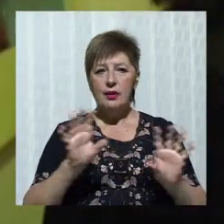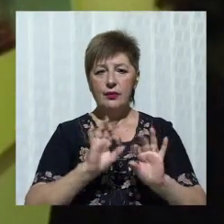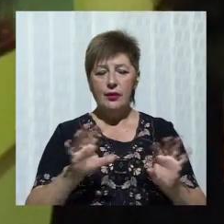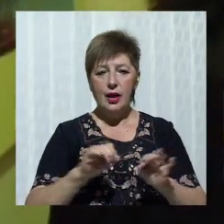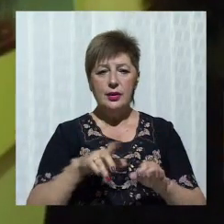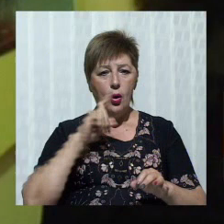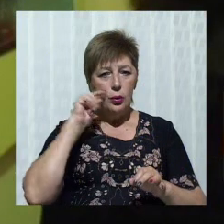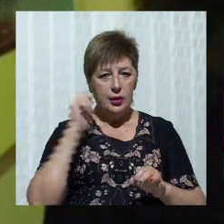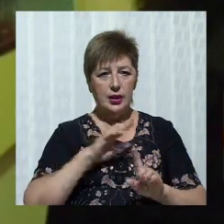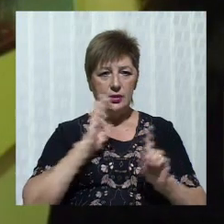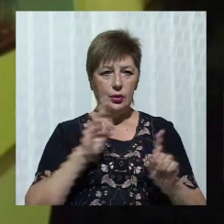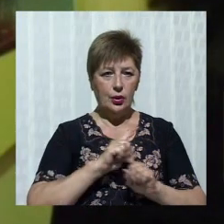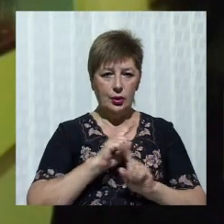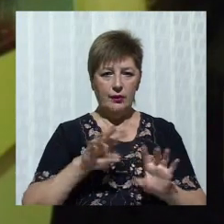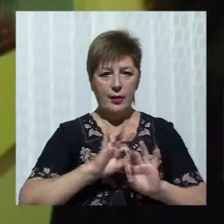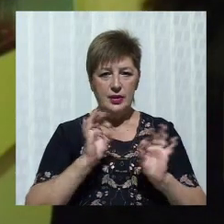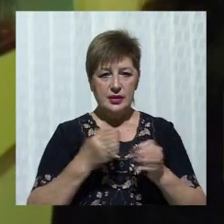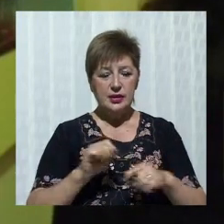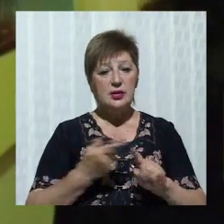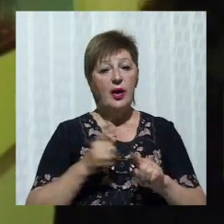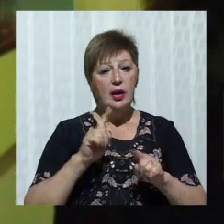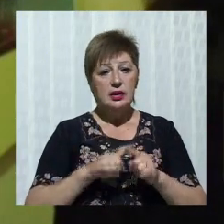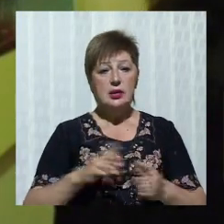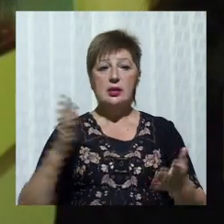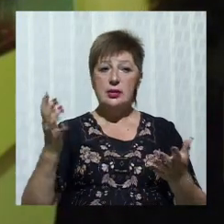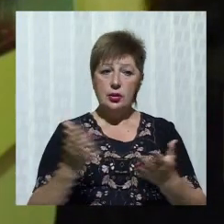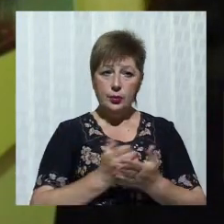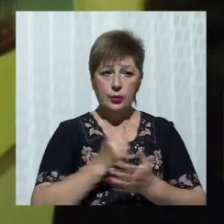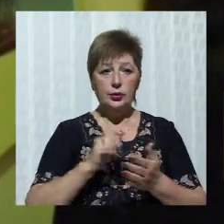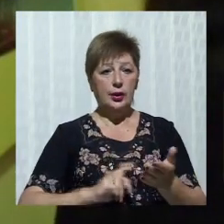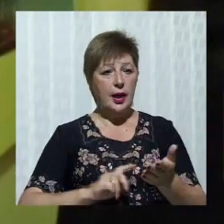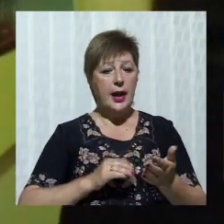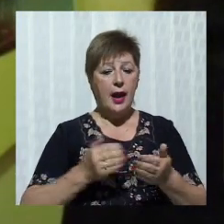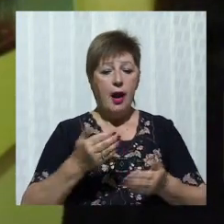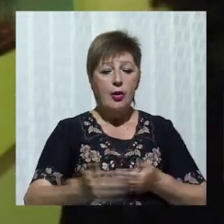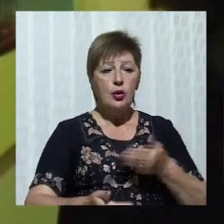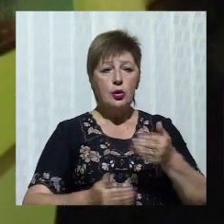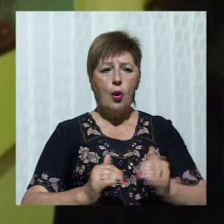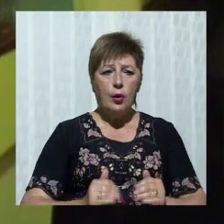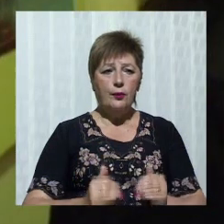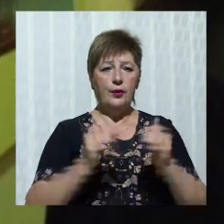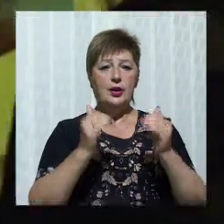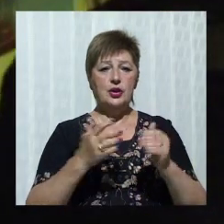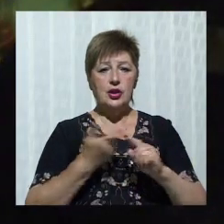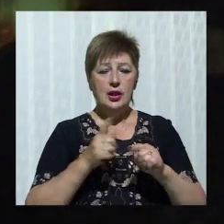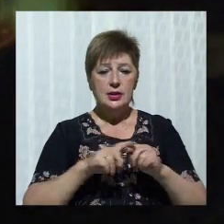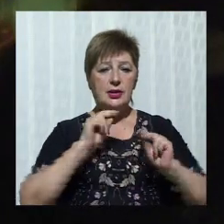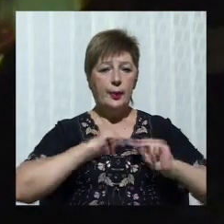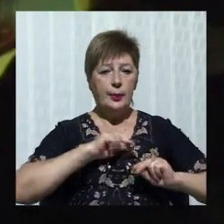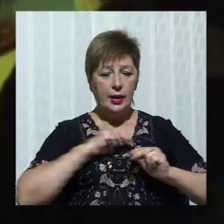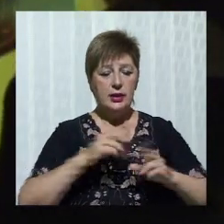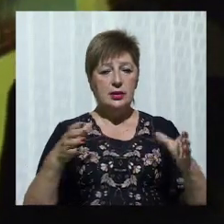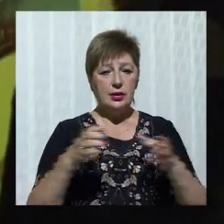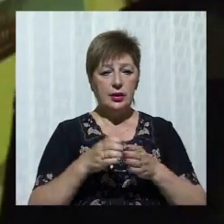Це і здобуток, і крок вище, це праця колективу. Це була